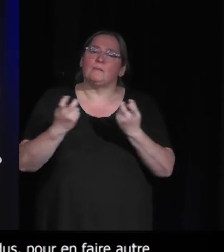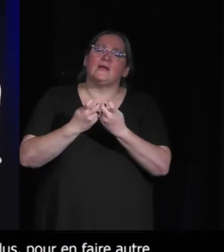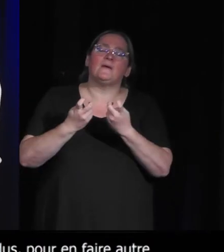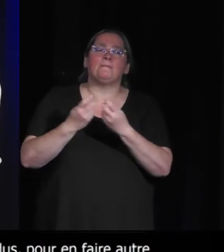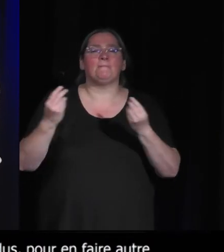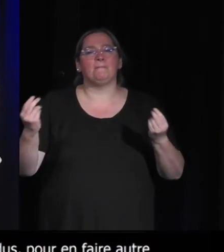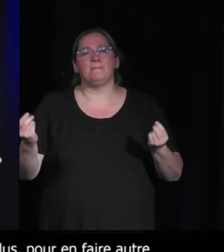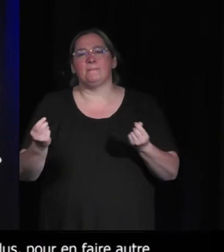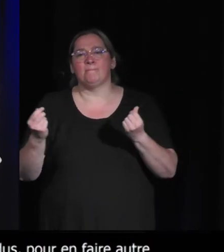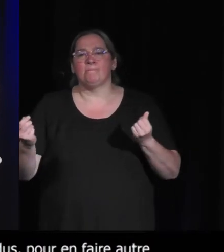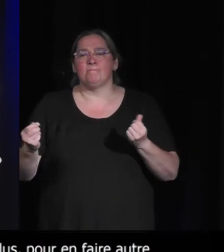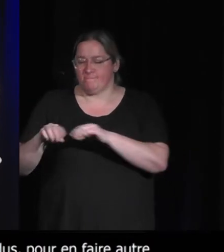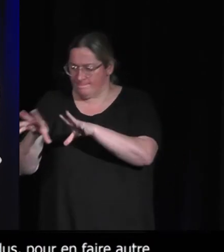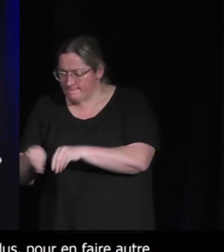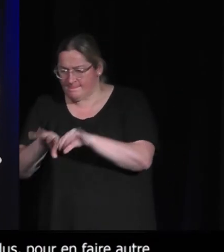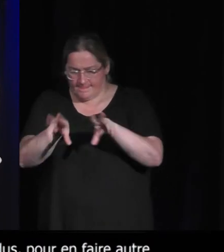les espèces.